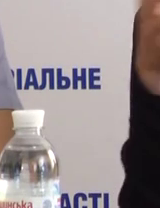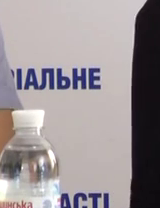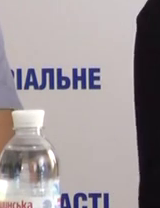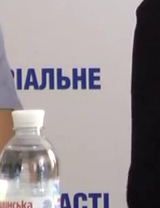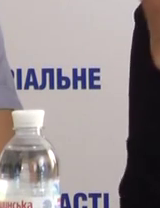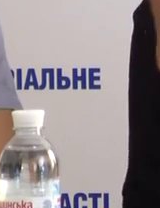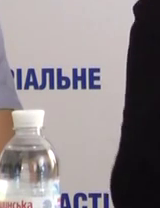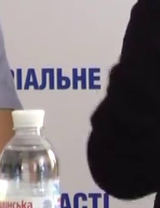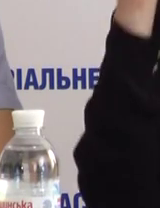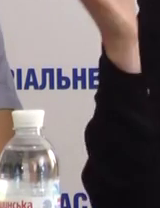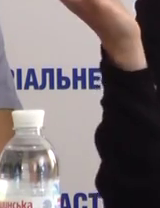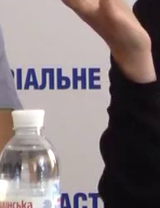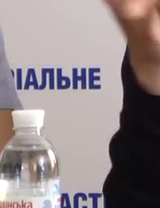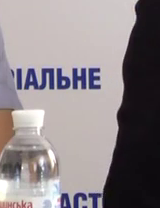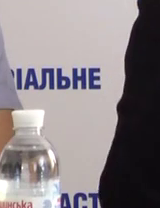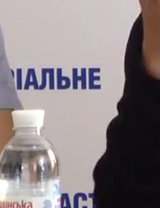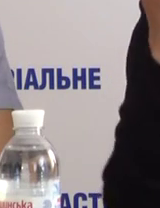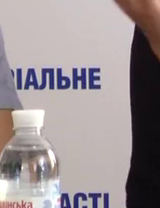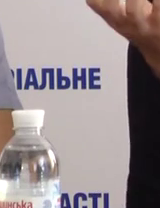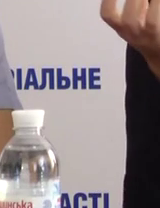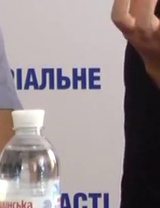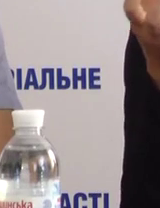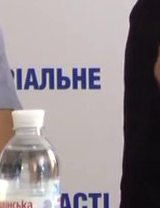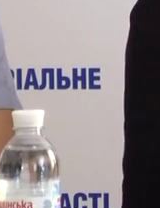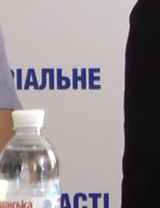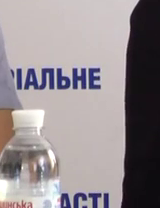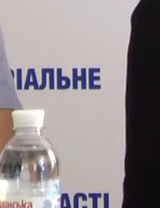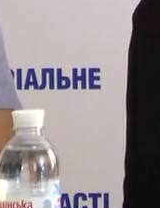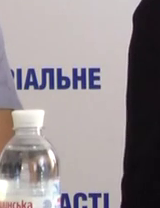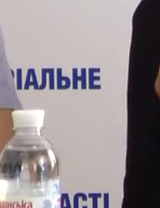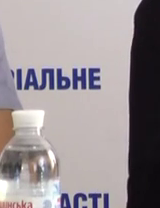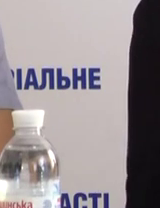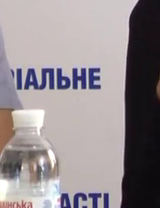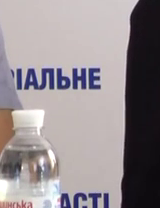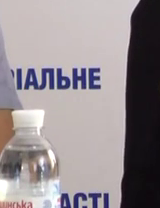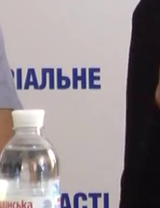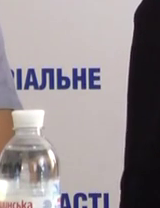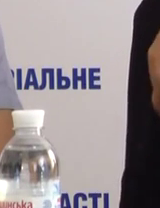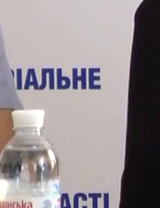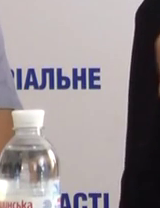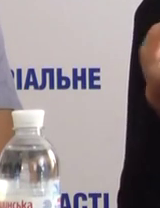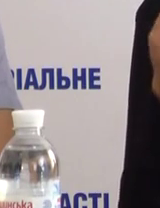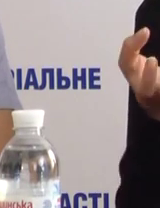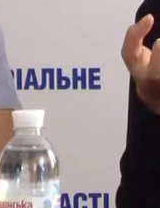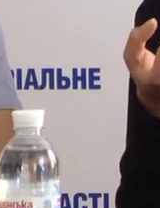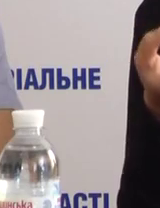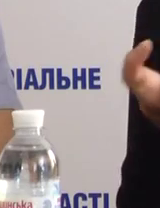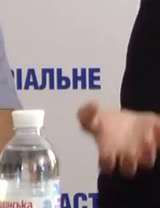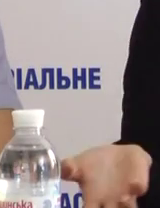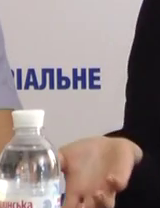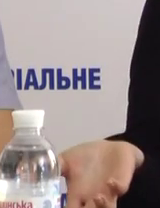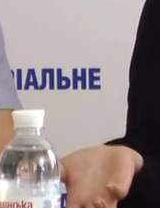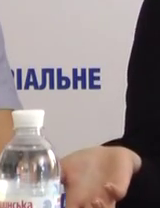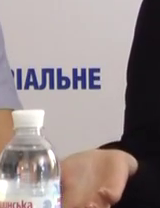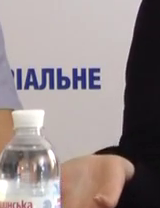що є якась умовна інформація, яка десь умовно існує, а ніхто не може розібратися, в чому власне проблема І